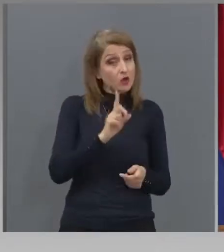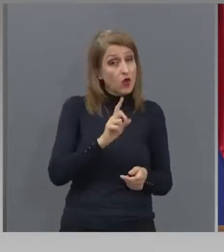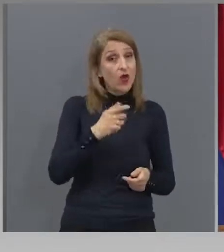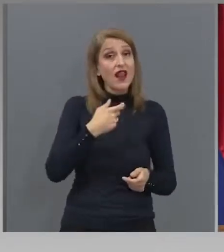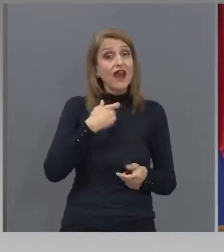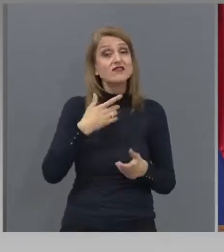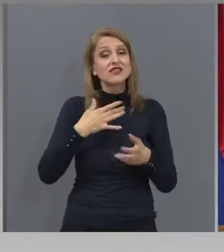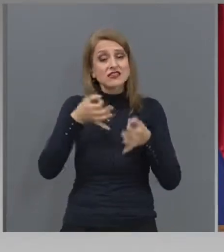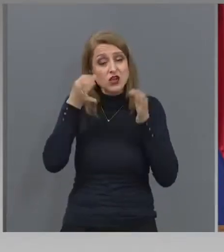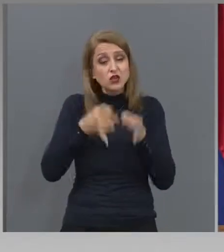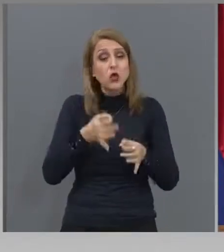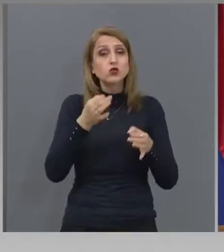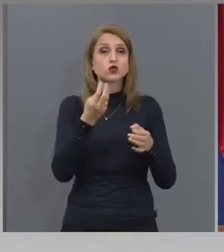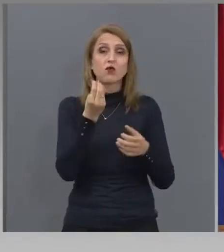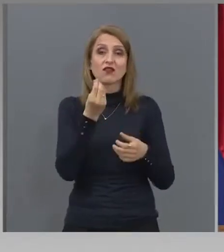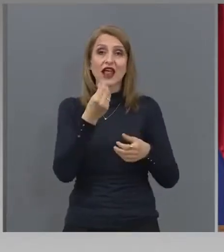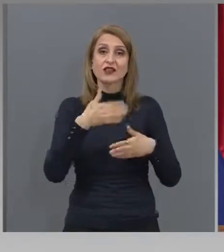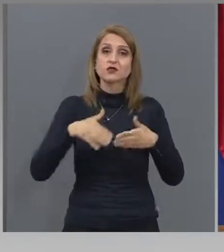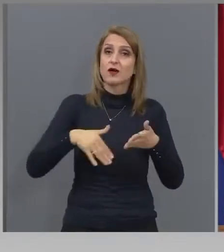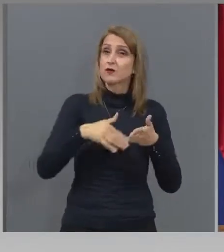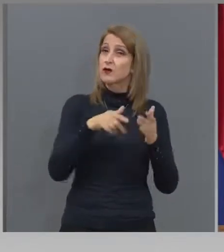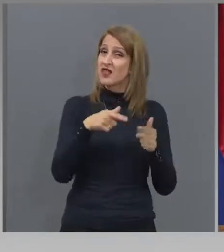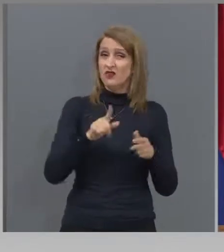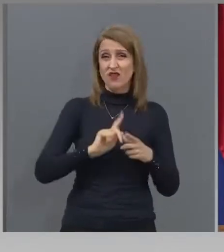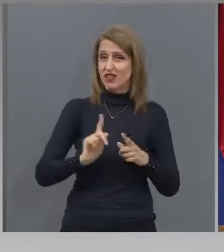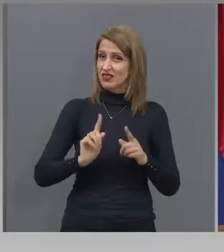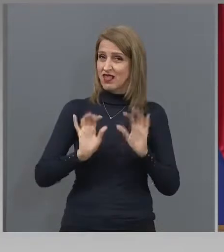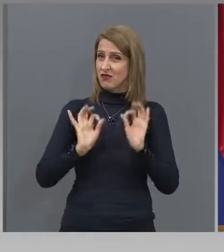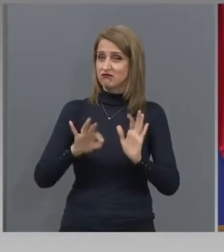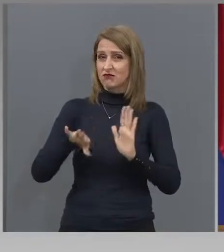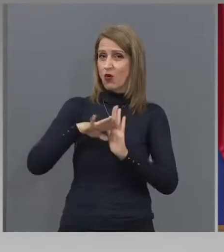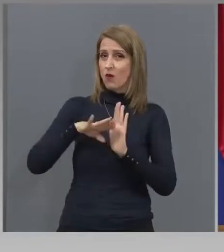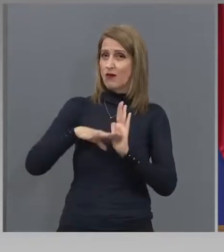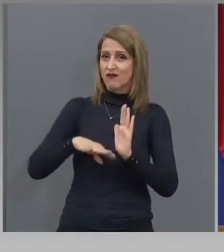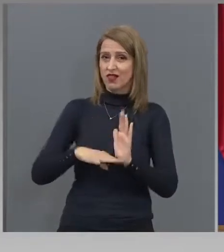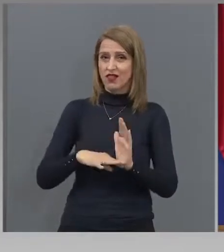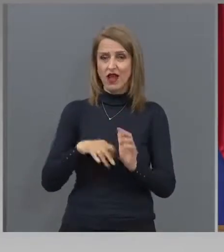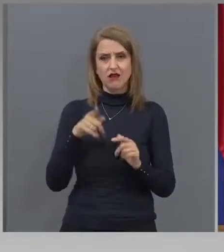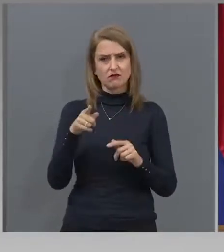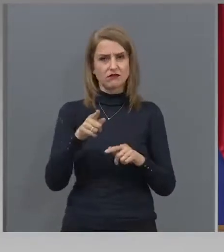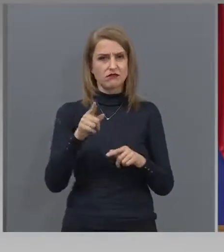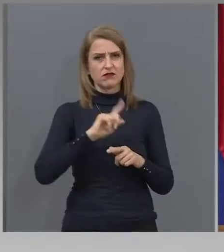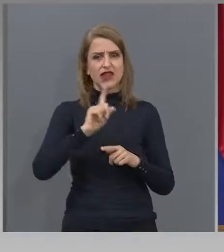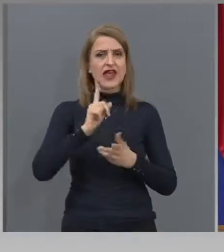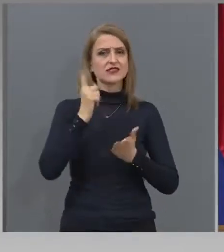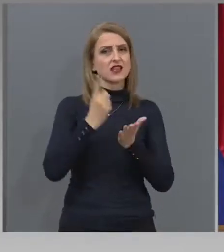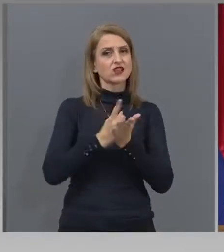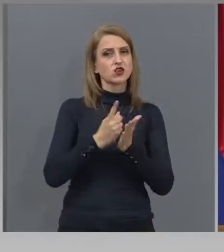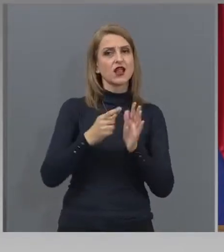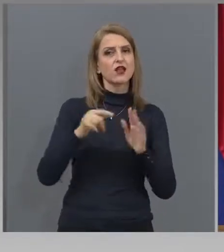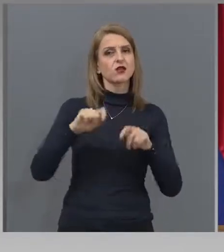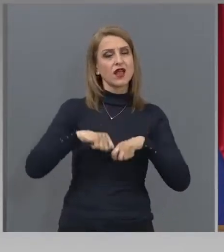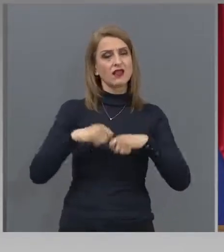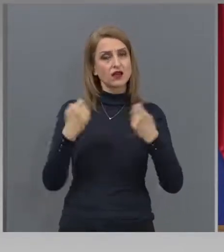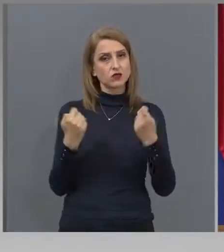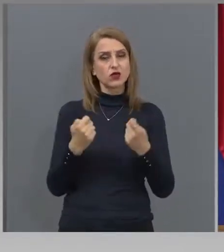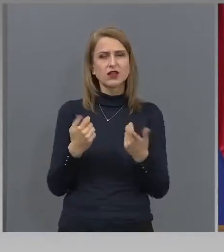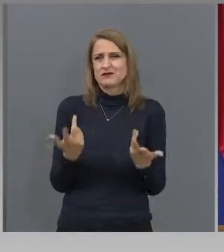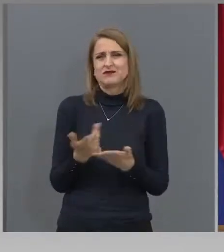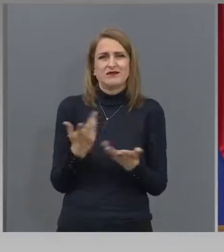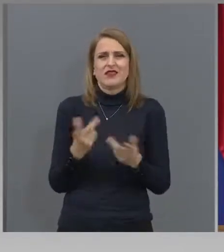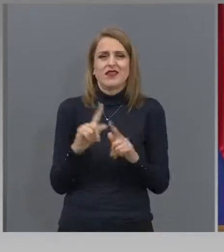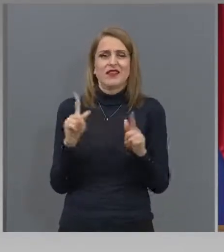подкрепа, която според мен е извън правилата на това държавата. е задължително да е нарушени. Не виждам смисъл, да